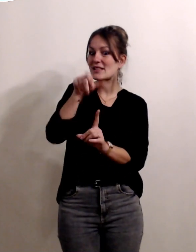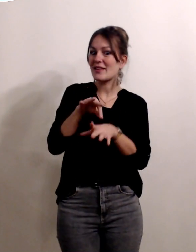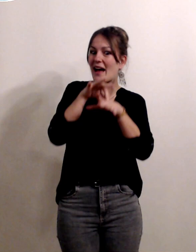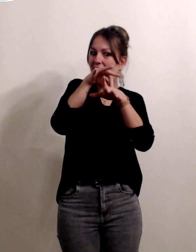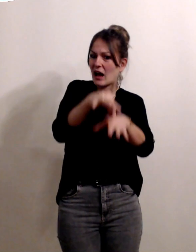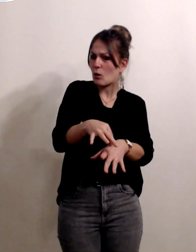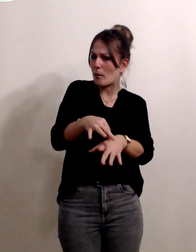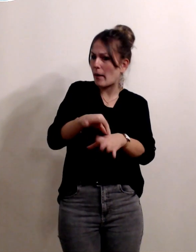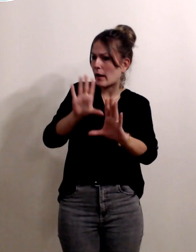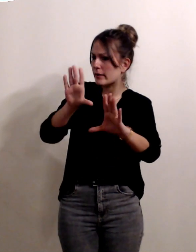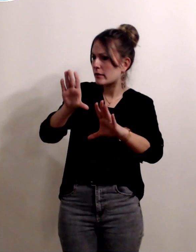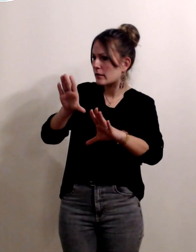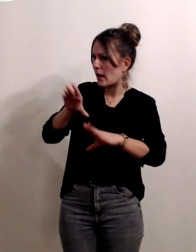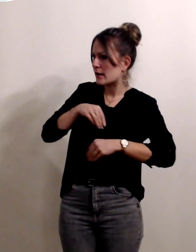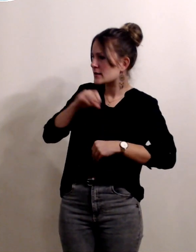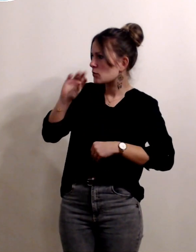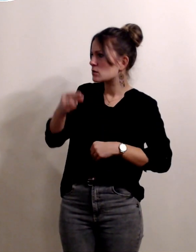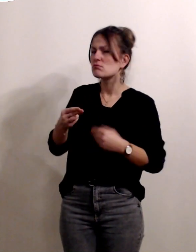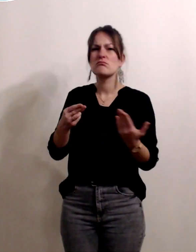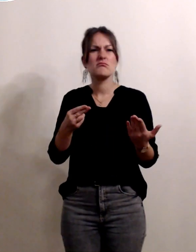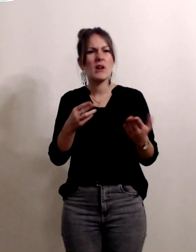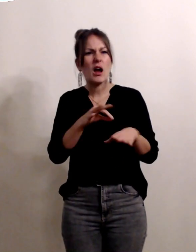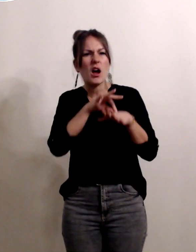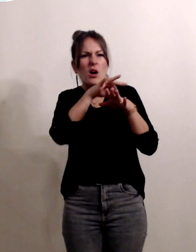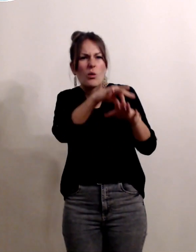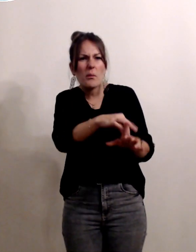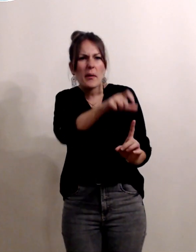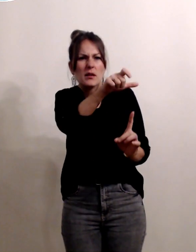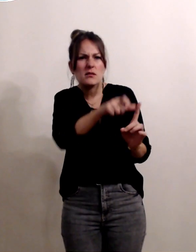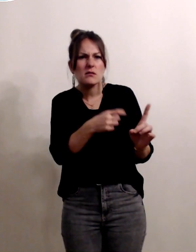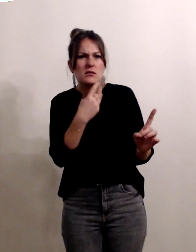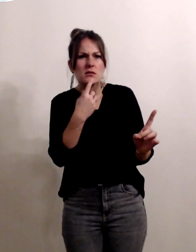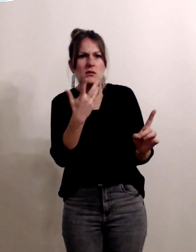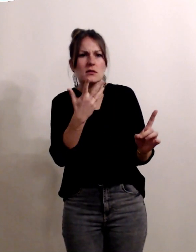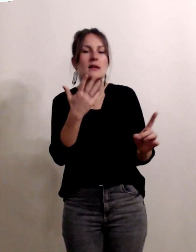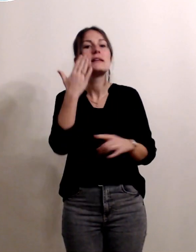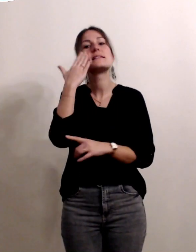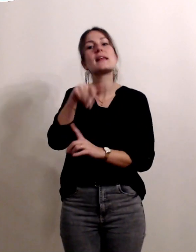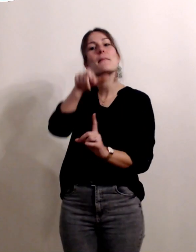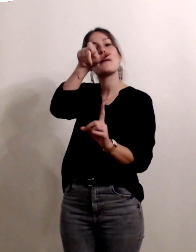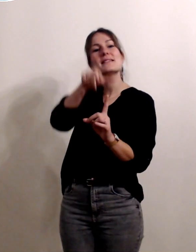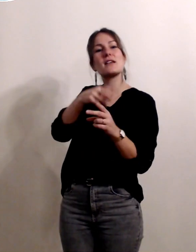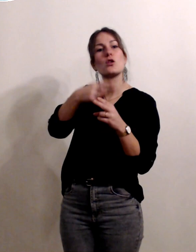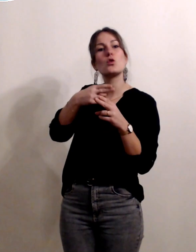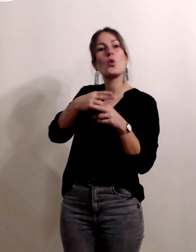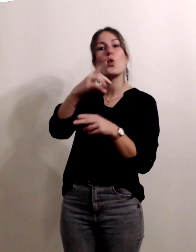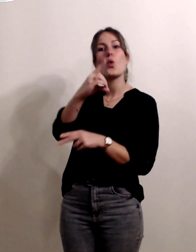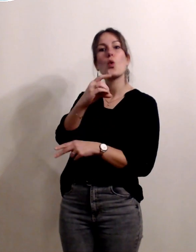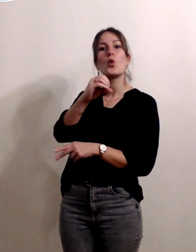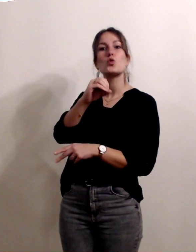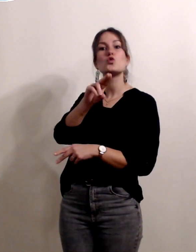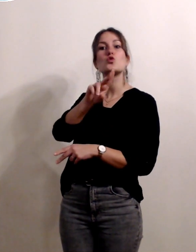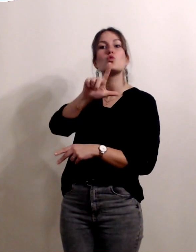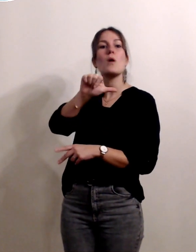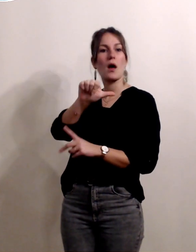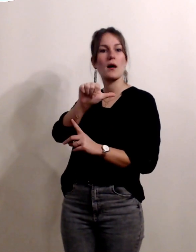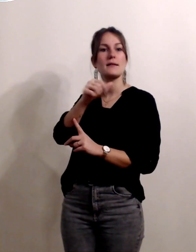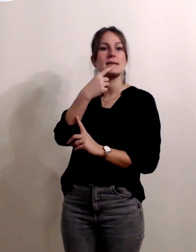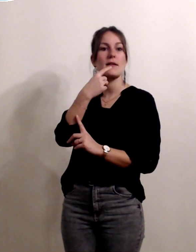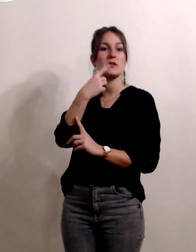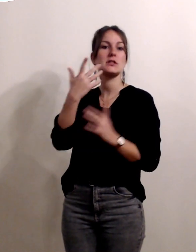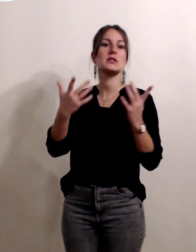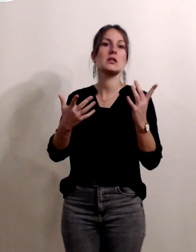qu'entendez-vous par accompagnants périnatales celles qu'on appelle aussi les doulas donc les professionnels